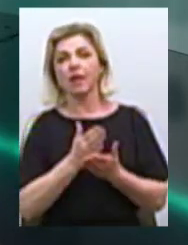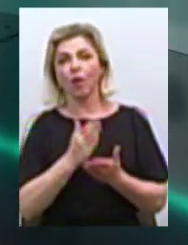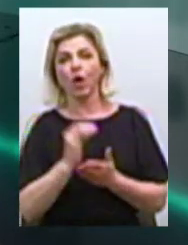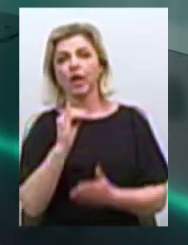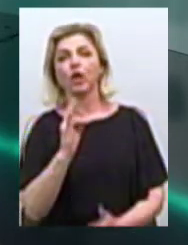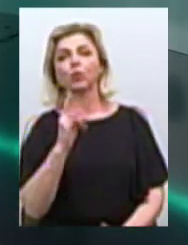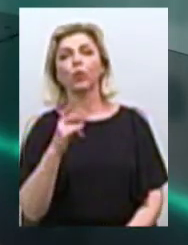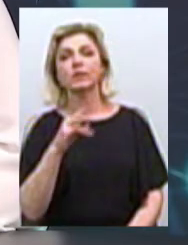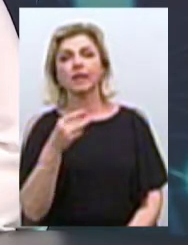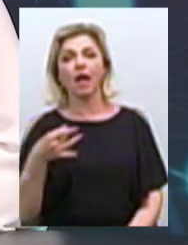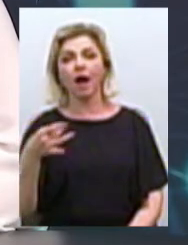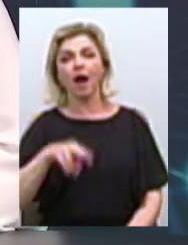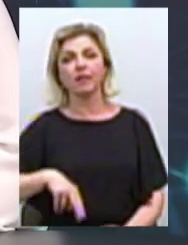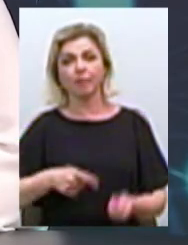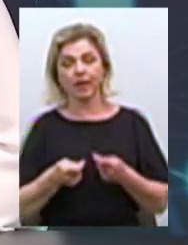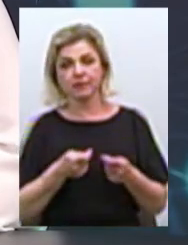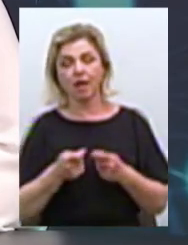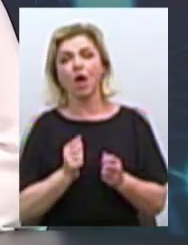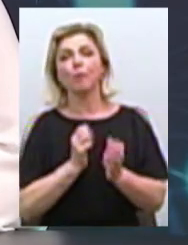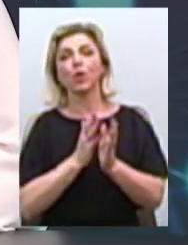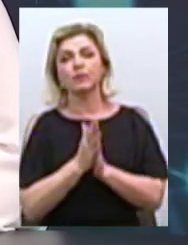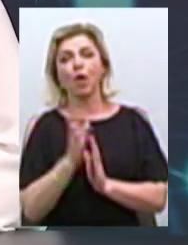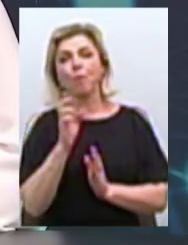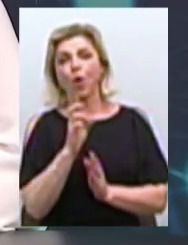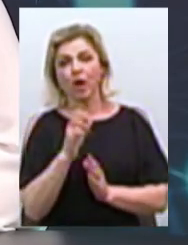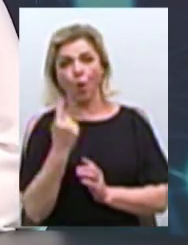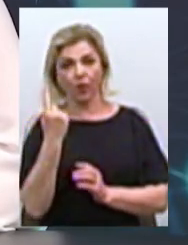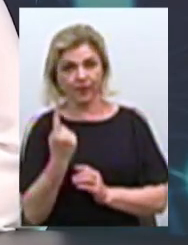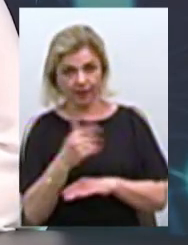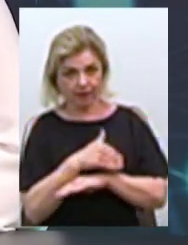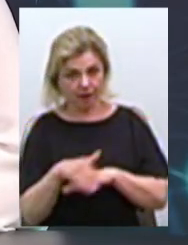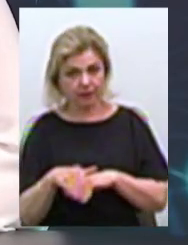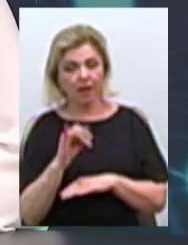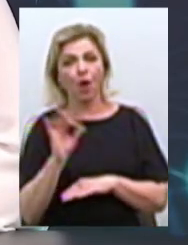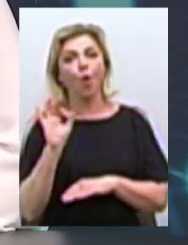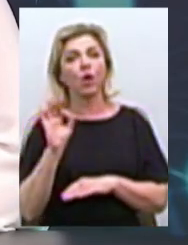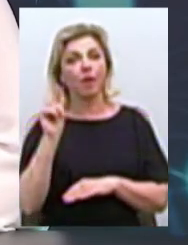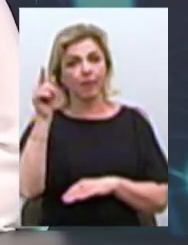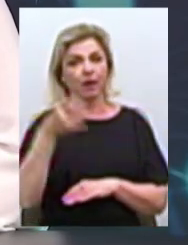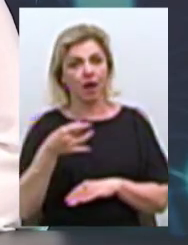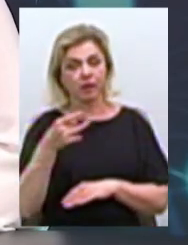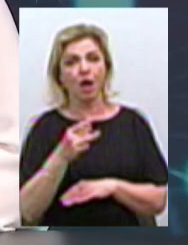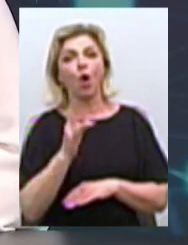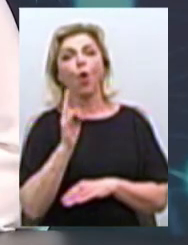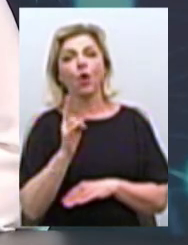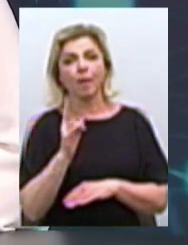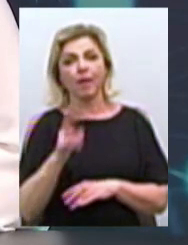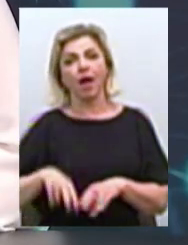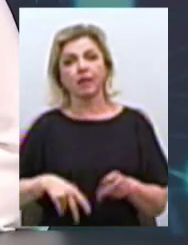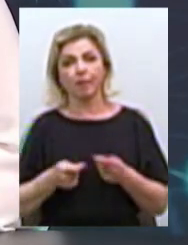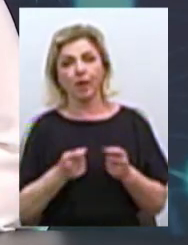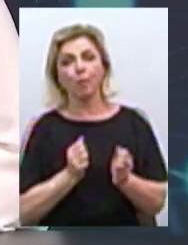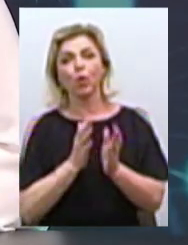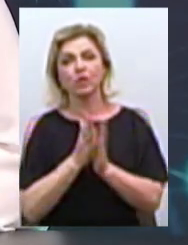адміністрації за адресою проспект Богоявлінський 1, у Корабельному районі Корабельна адміністрація проспект